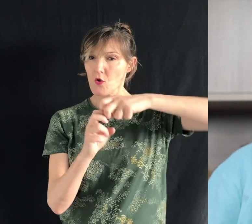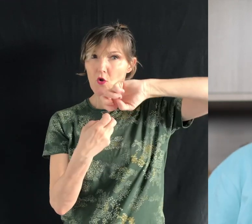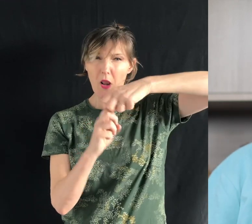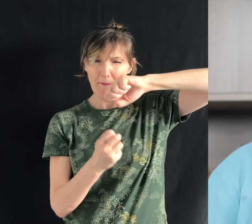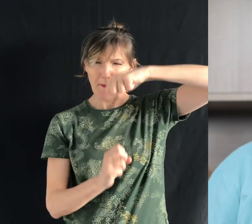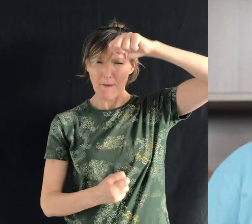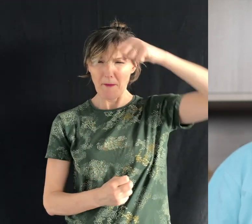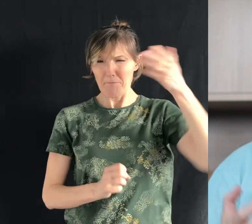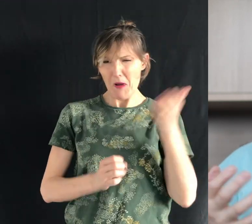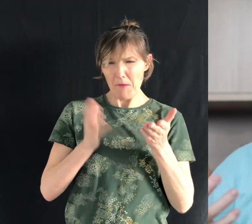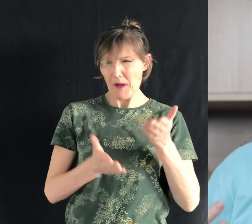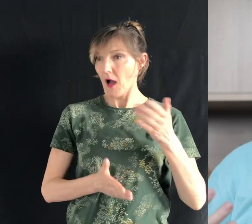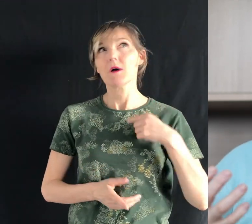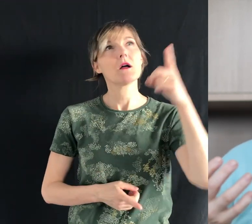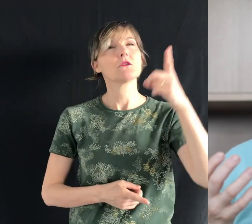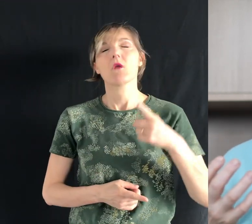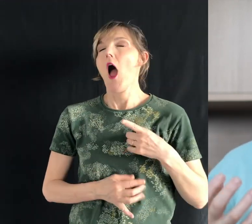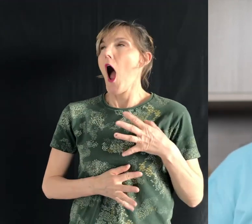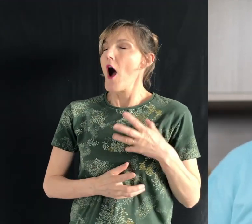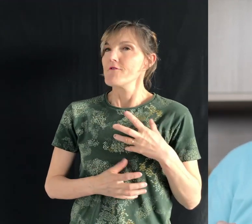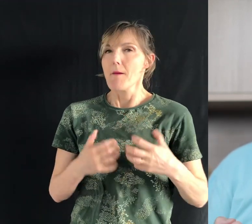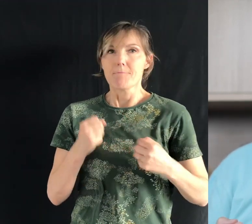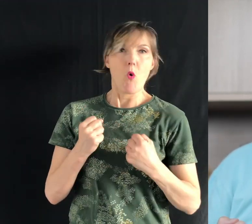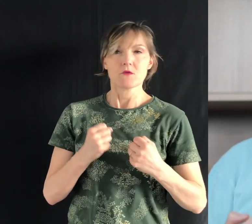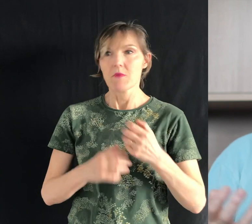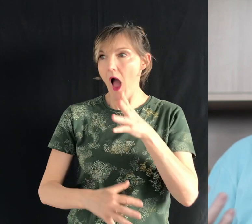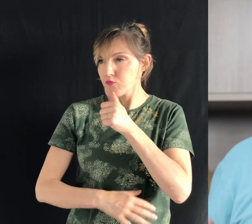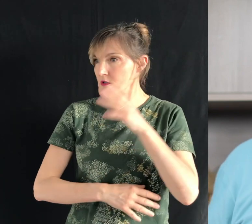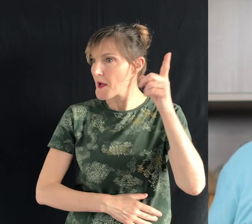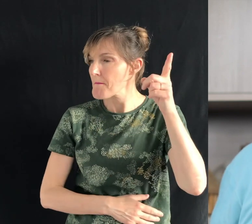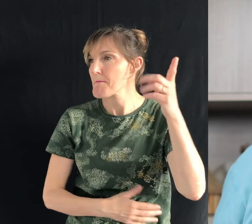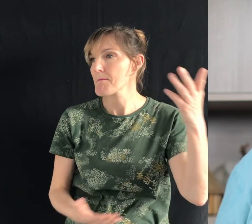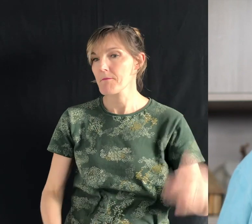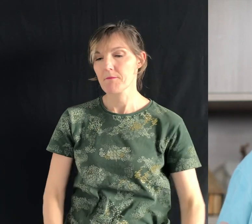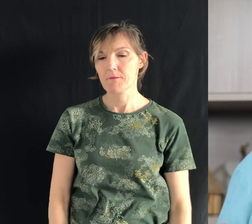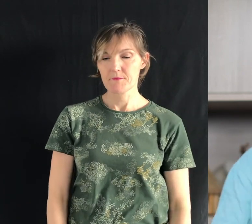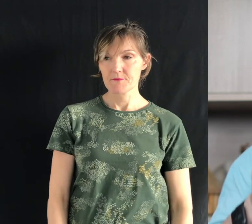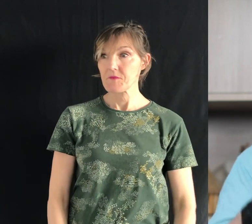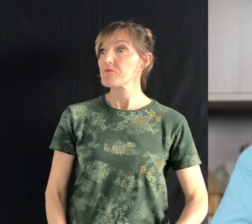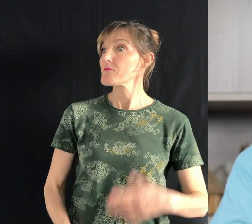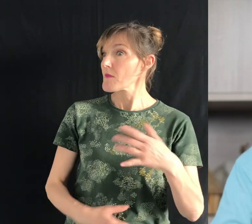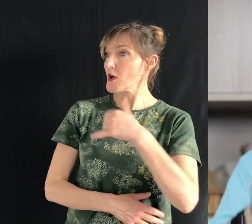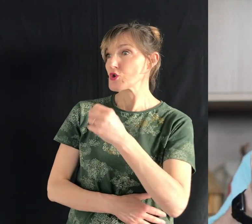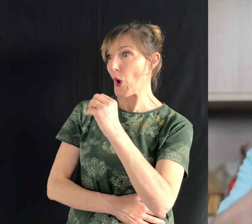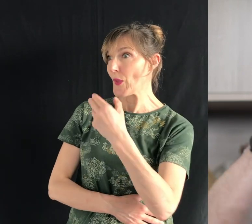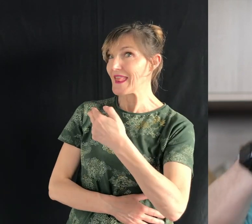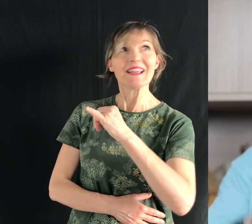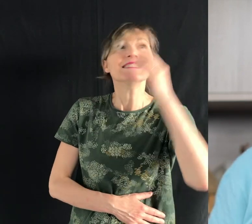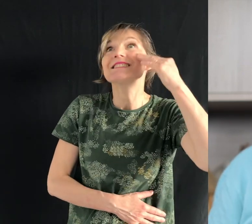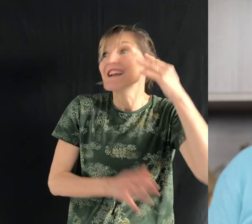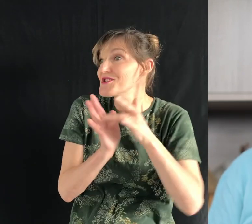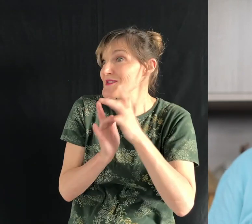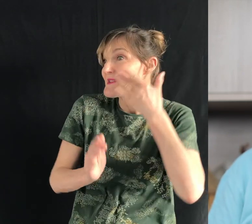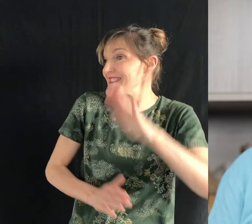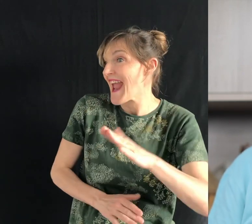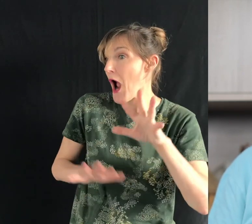vertébrale. Oh, comme il aurait aimé pouvoir bouger. Pourtant, c'était impossible. Johnny, Jésus sait